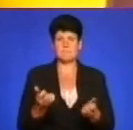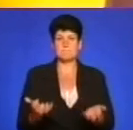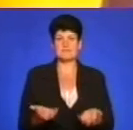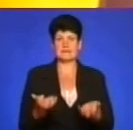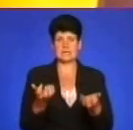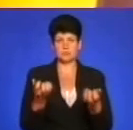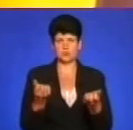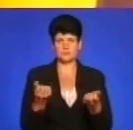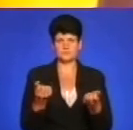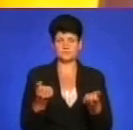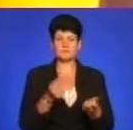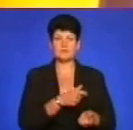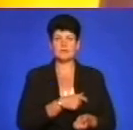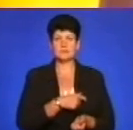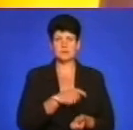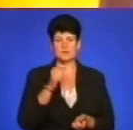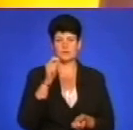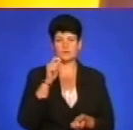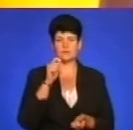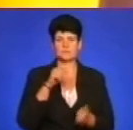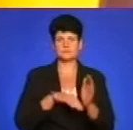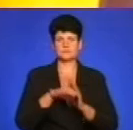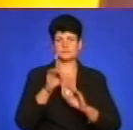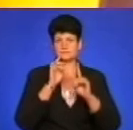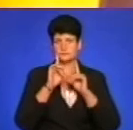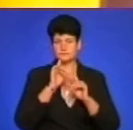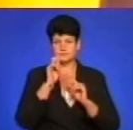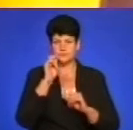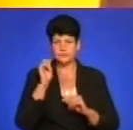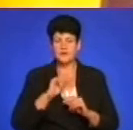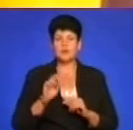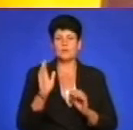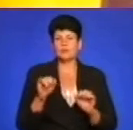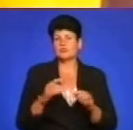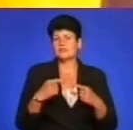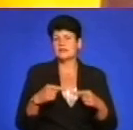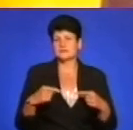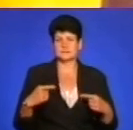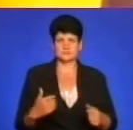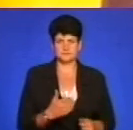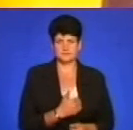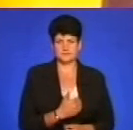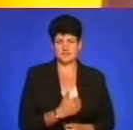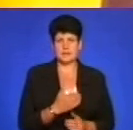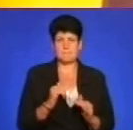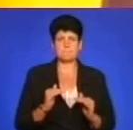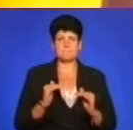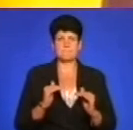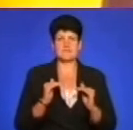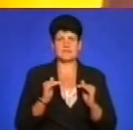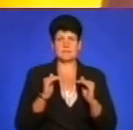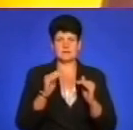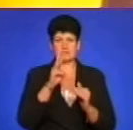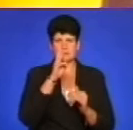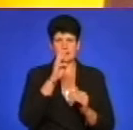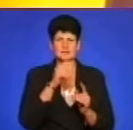депутатів Українського парламенту. Можуть бути будь-які бажання піднімати заробітну